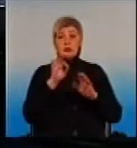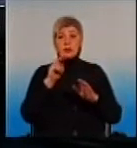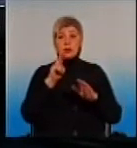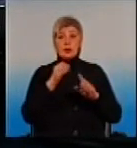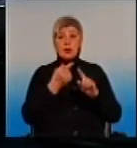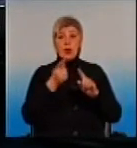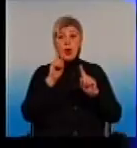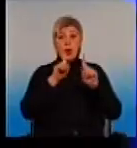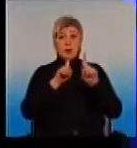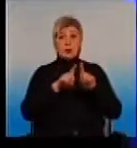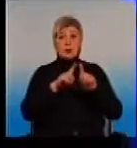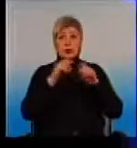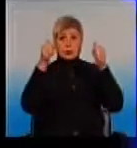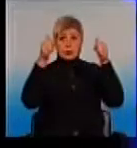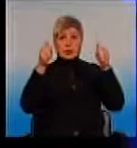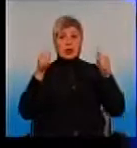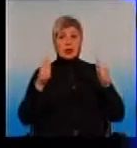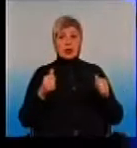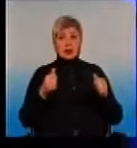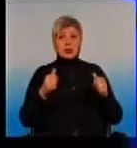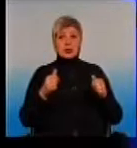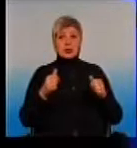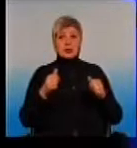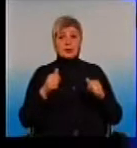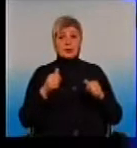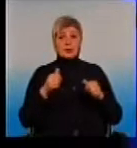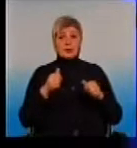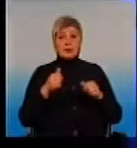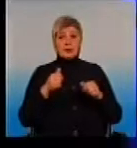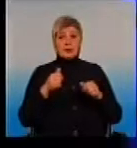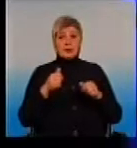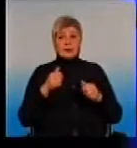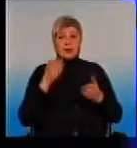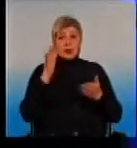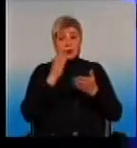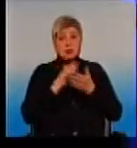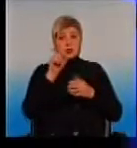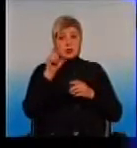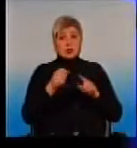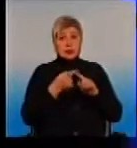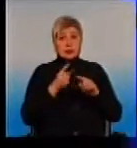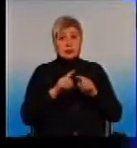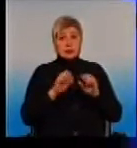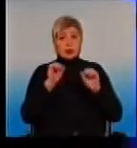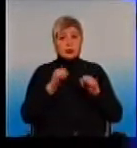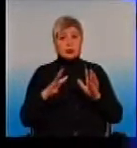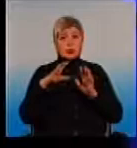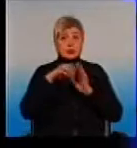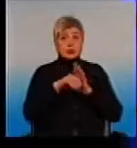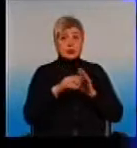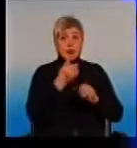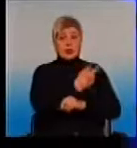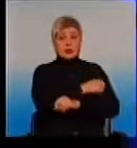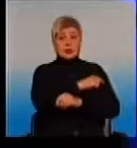Здесь можно выбрать своего врача. То есть, это заклад, который зарегистрирован в системе e-health, и есть человек, который может вводить. То есть, есть медичная